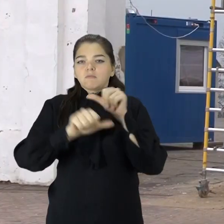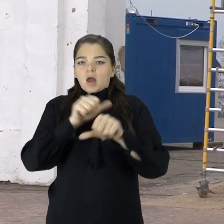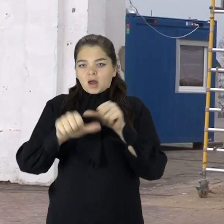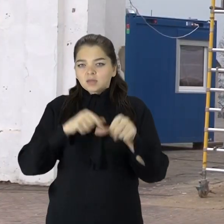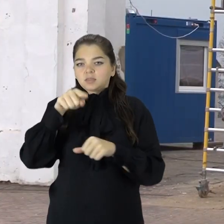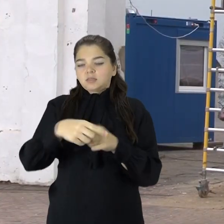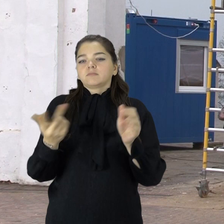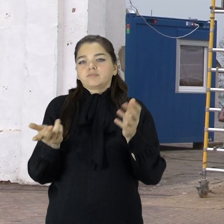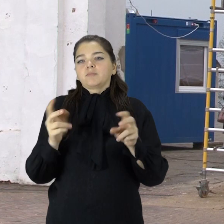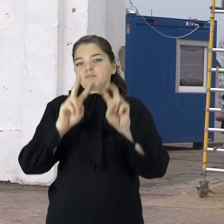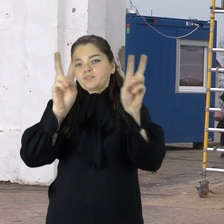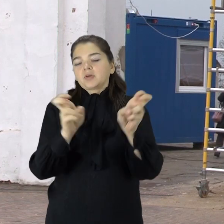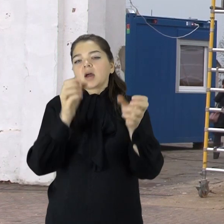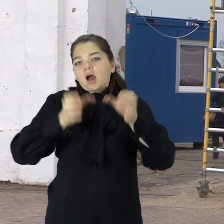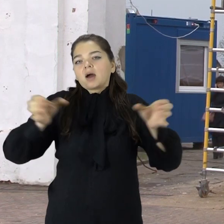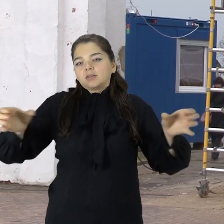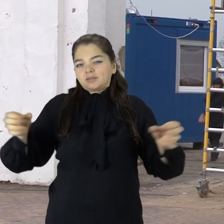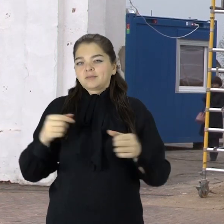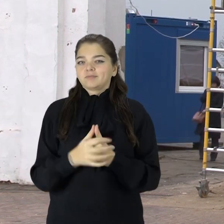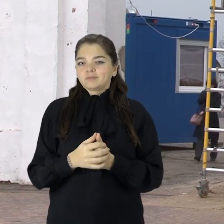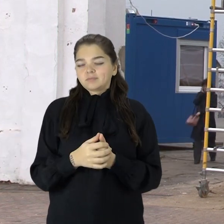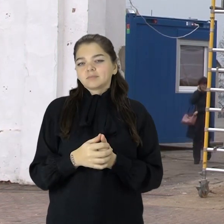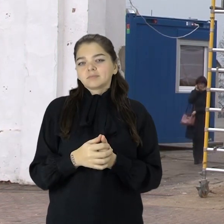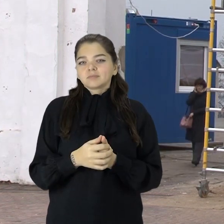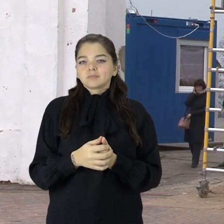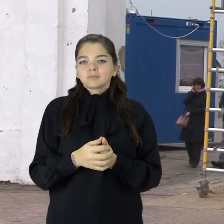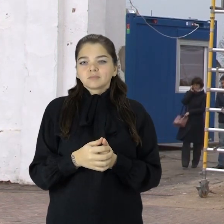popižius Jonas Paulius Antrasis įsteigė šiom jūnį skupyje.